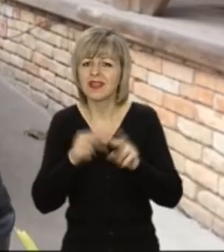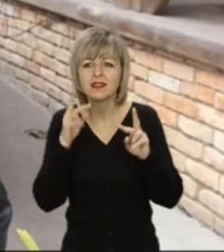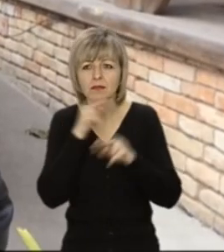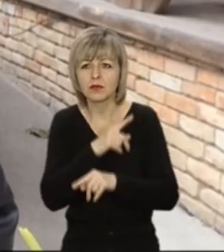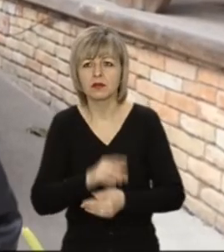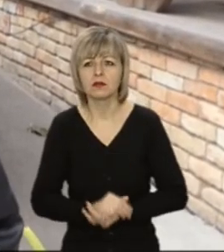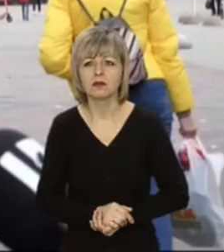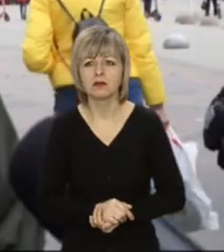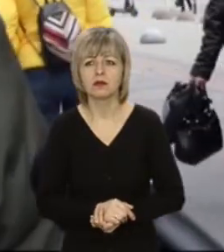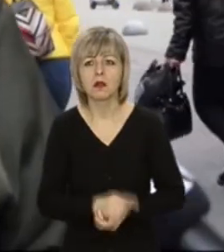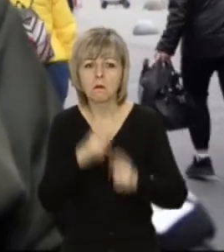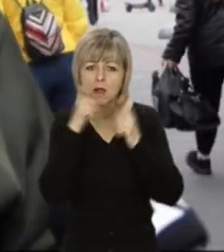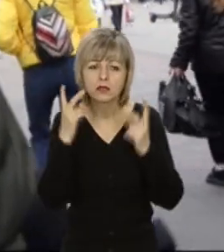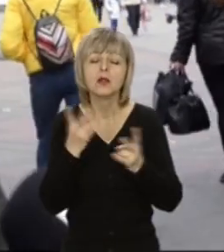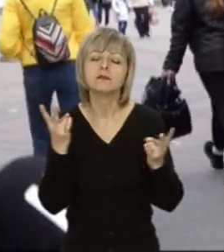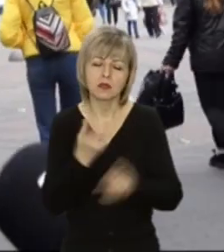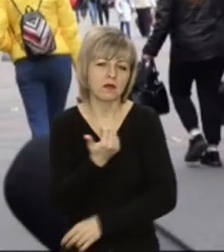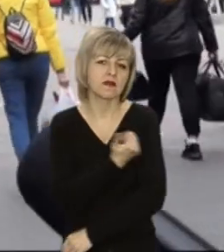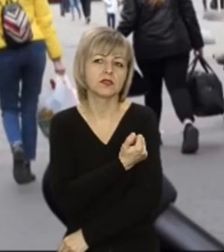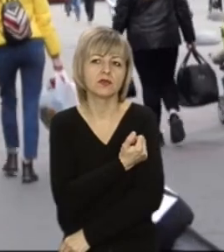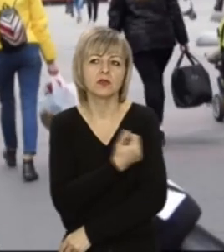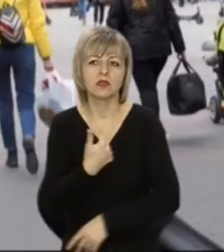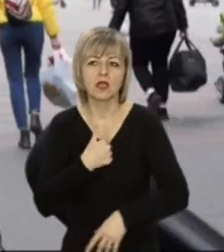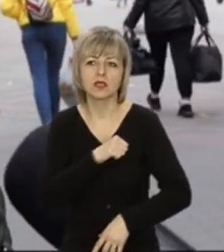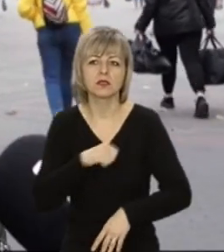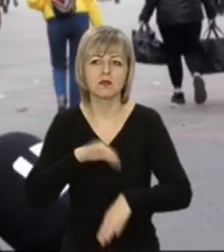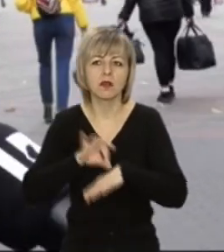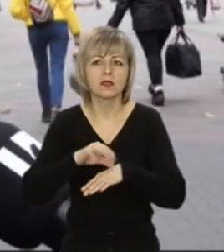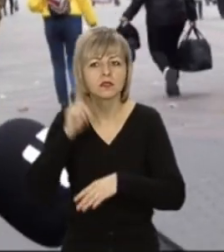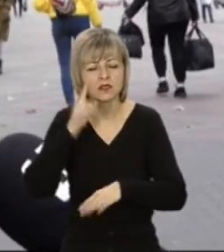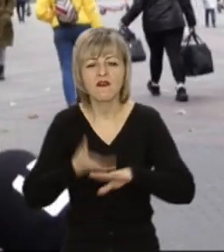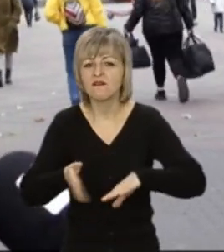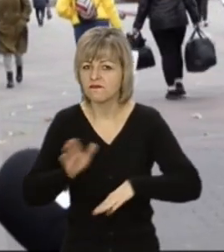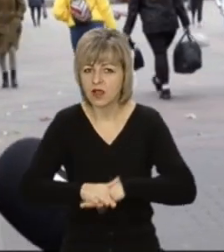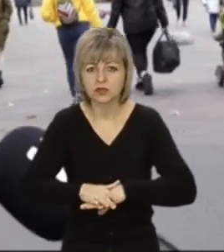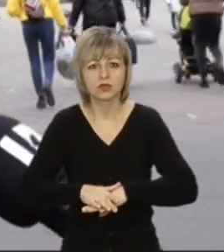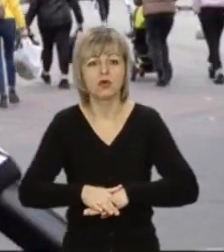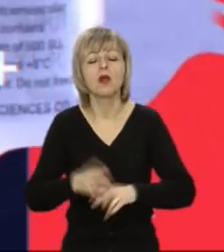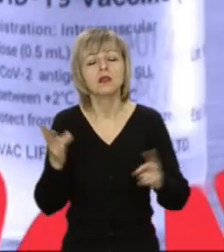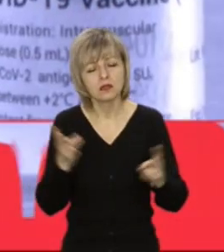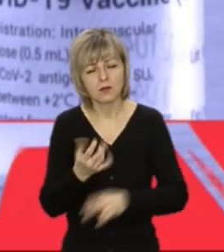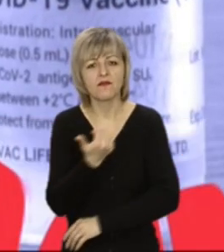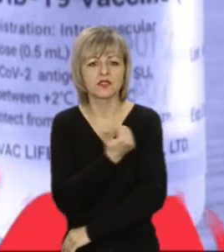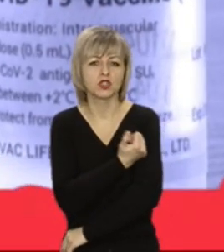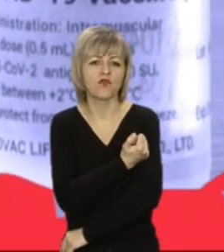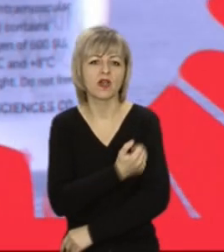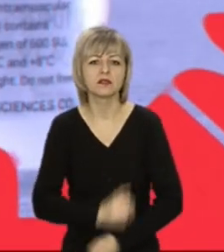Масок повинно бути достатньо. Потрібно вакцинуватися. Я перехворіла, знаю, що це дуже важка хвороба, потрібно вакцинуватися.